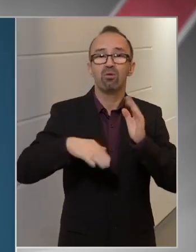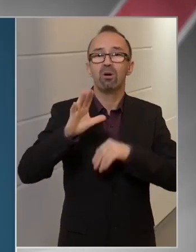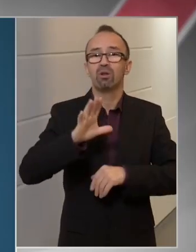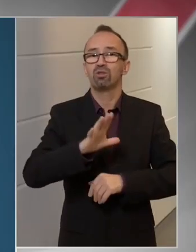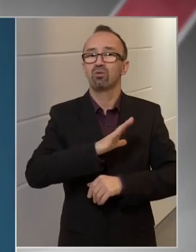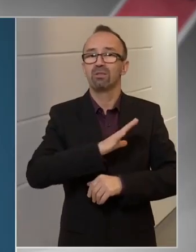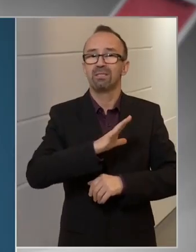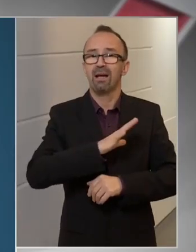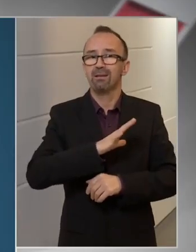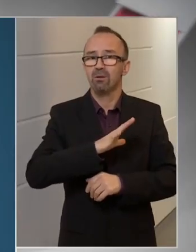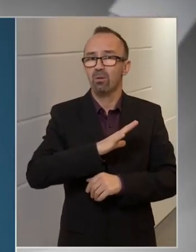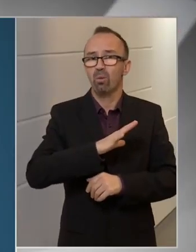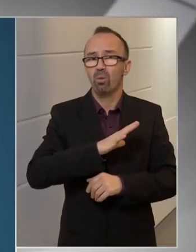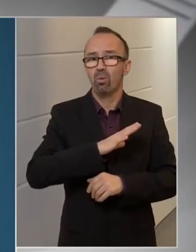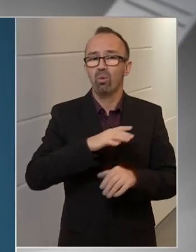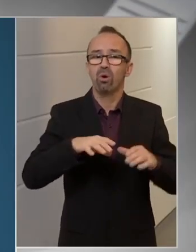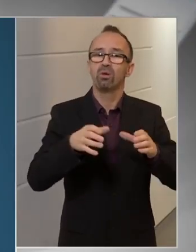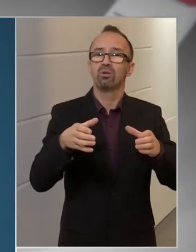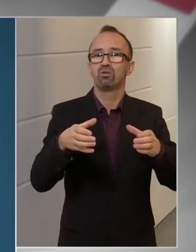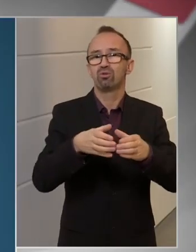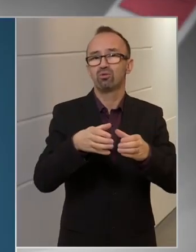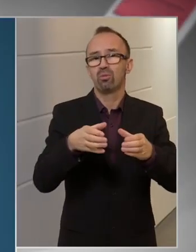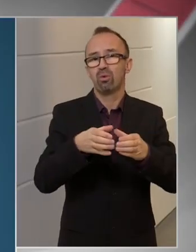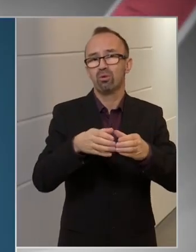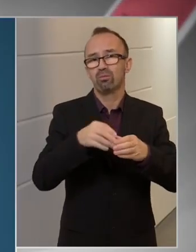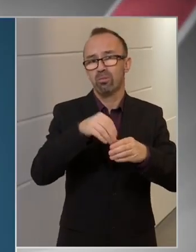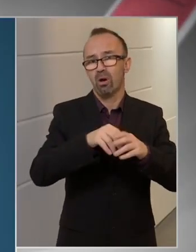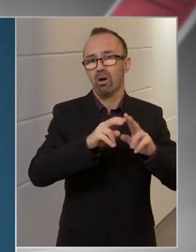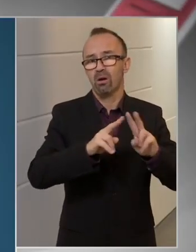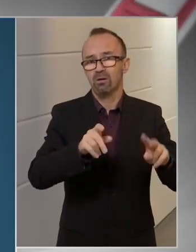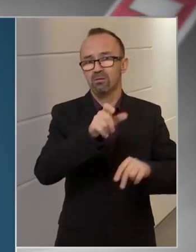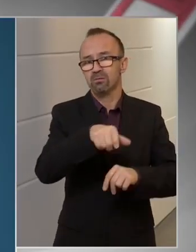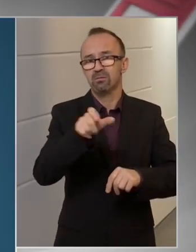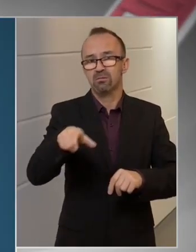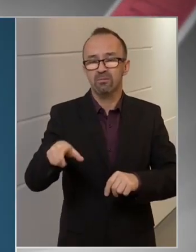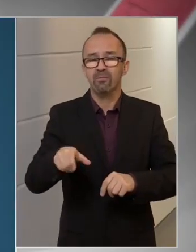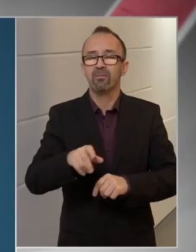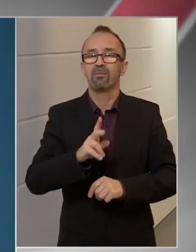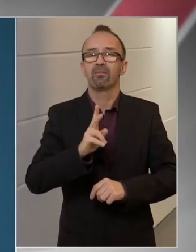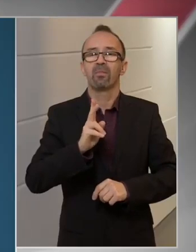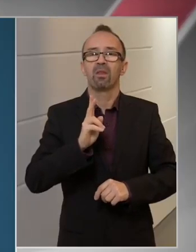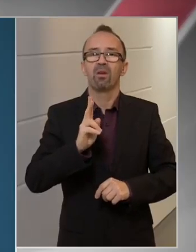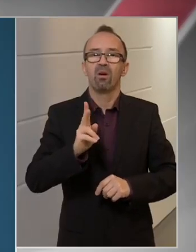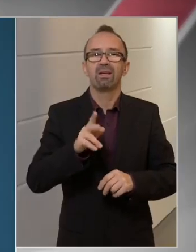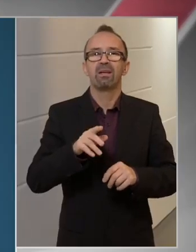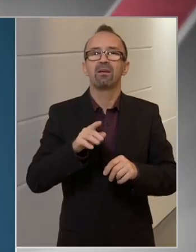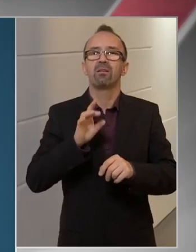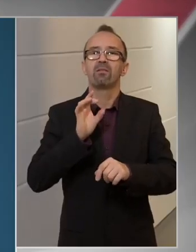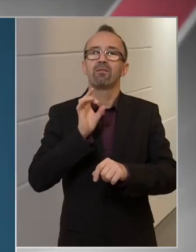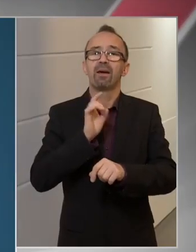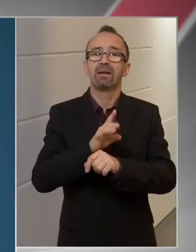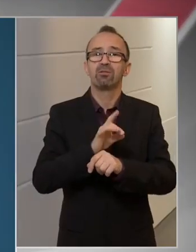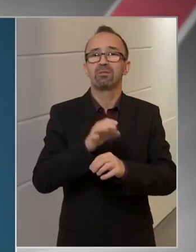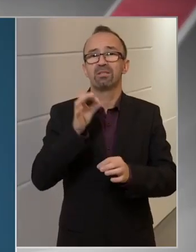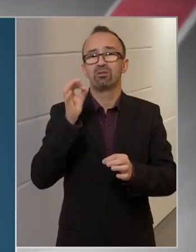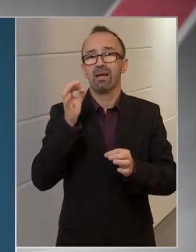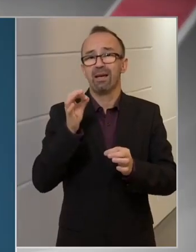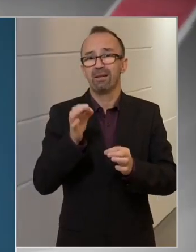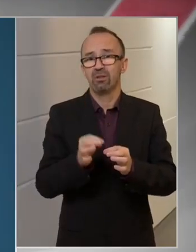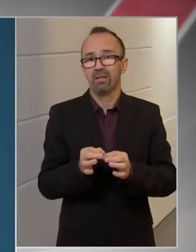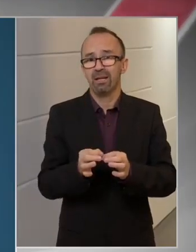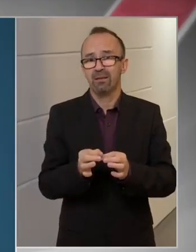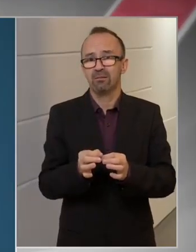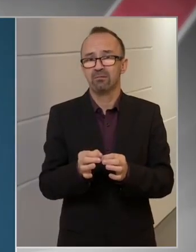kockázatú csoportok közé tartoznak, akik egy fertőződés esetén